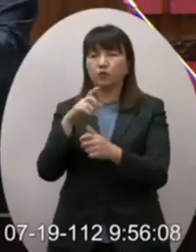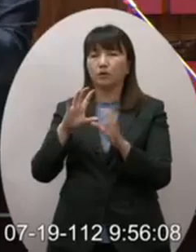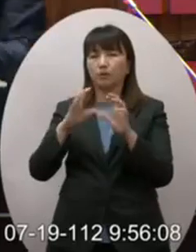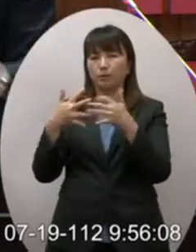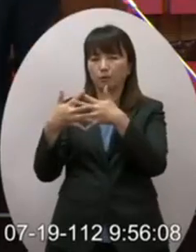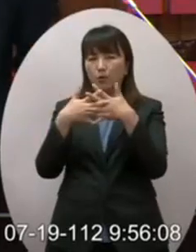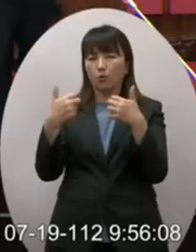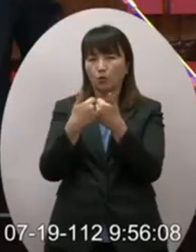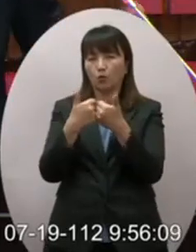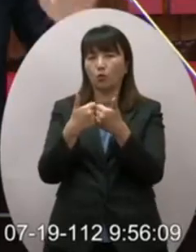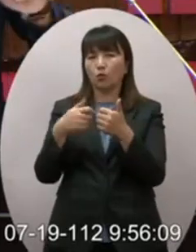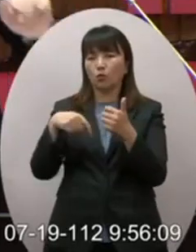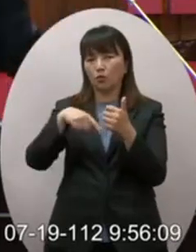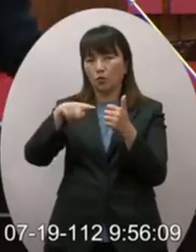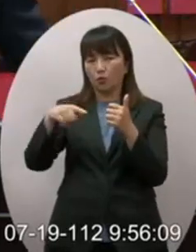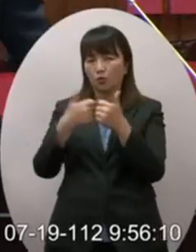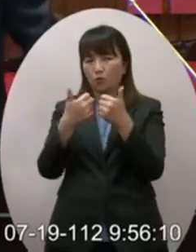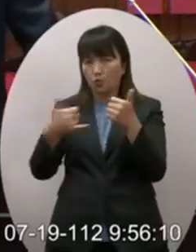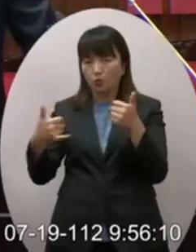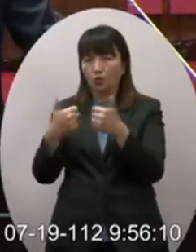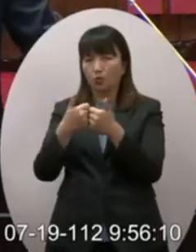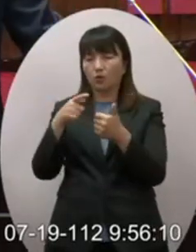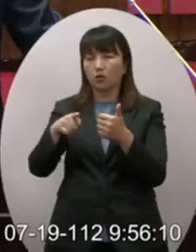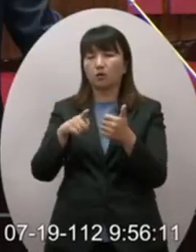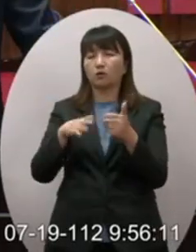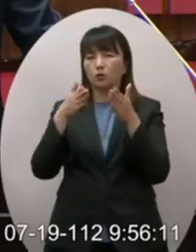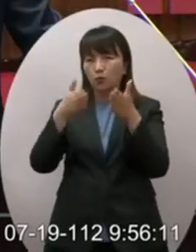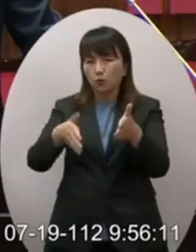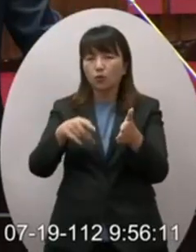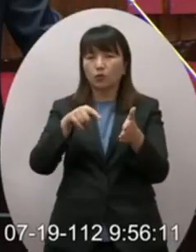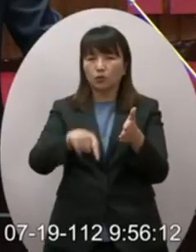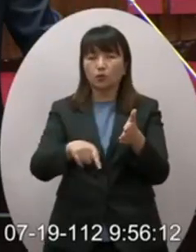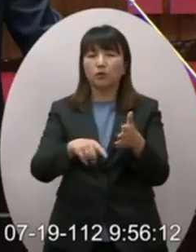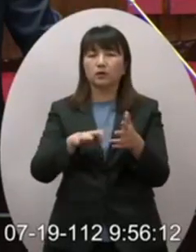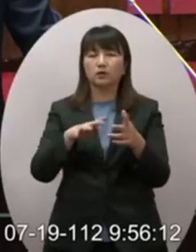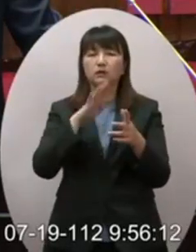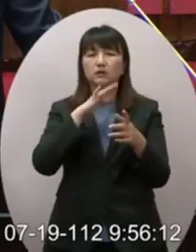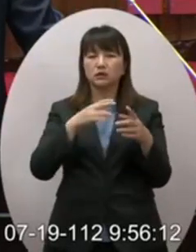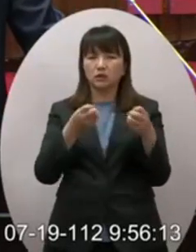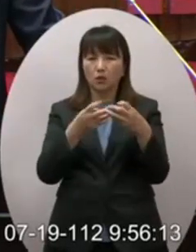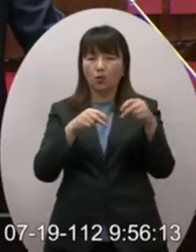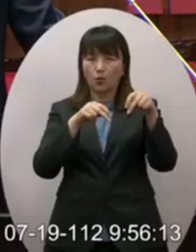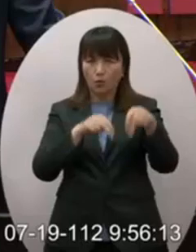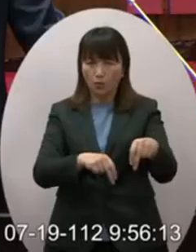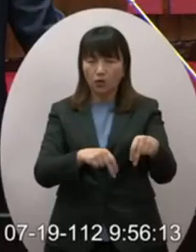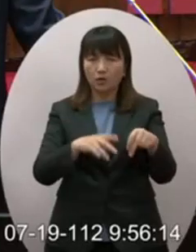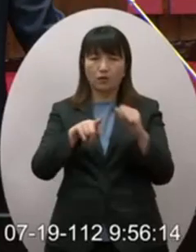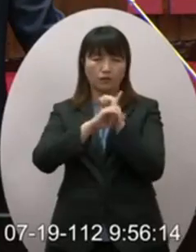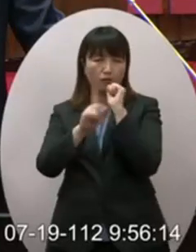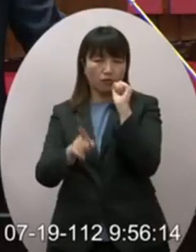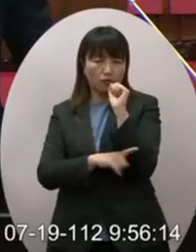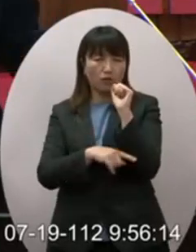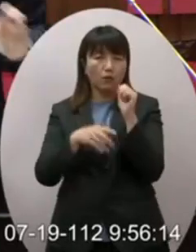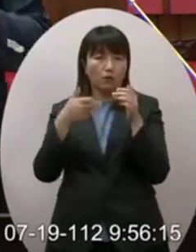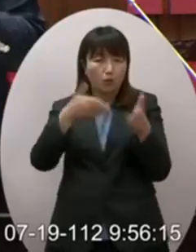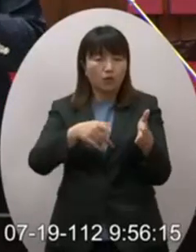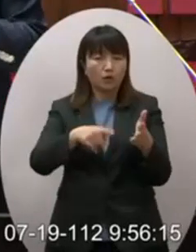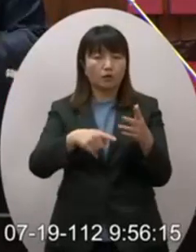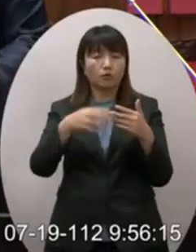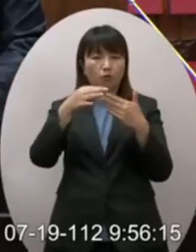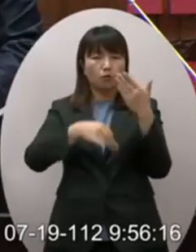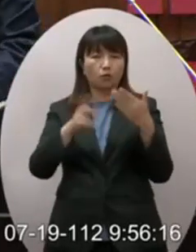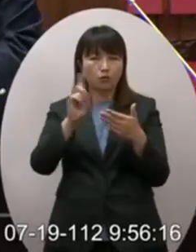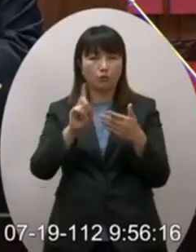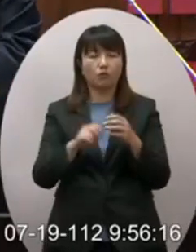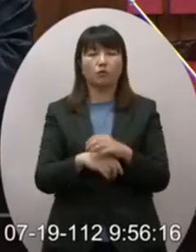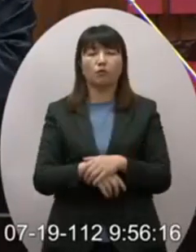眾議院在六月份的時候提了一個實施法案就是針對這一個所簽的協議的實施法案法案規定什麼呢